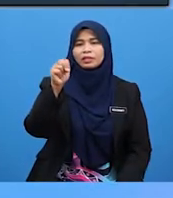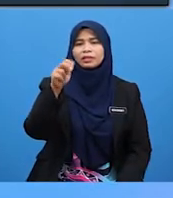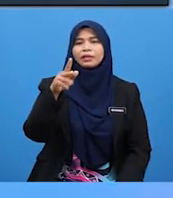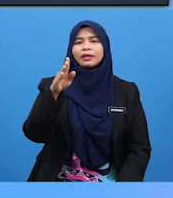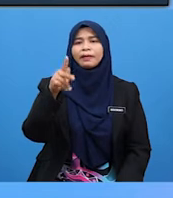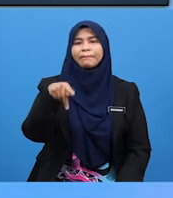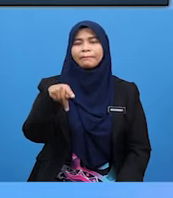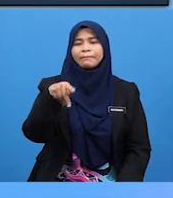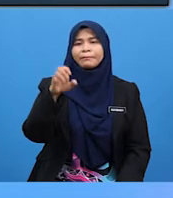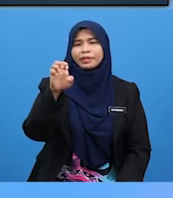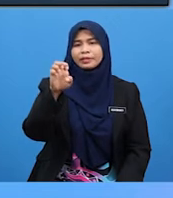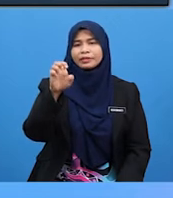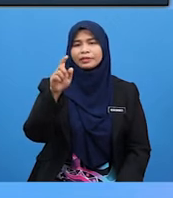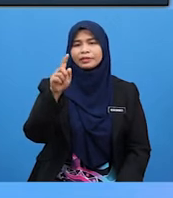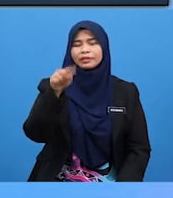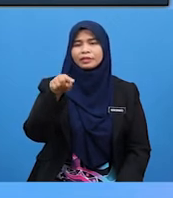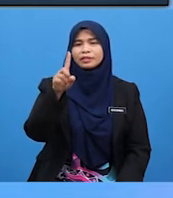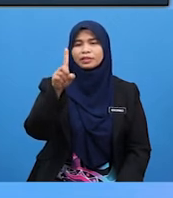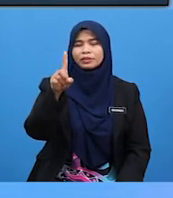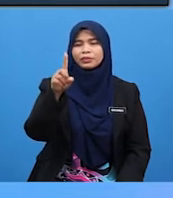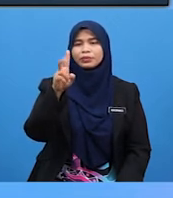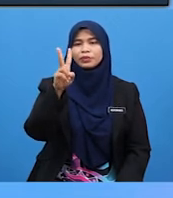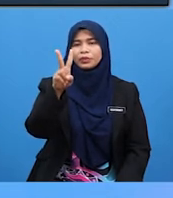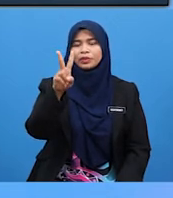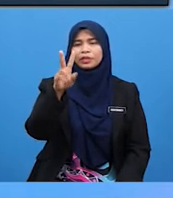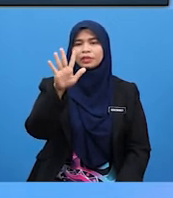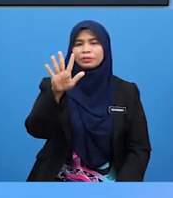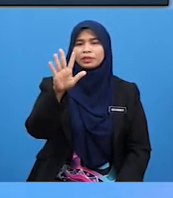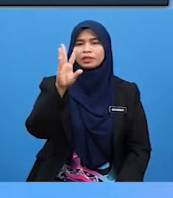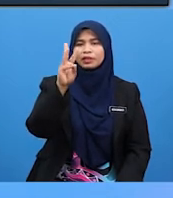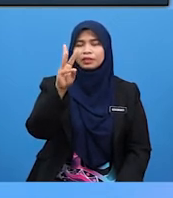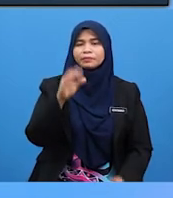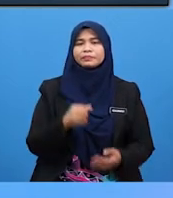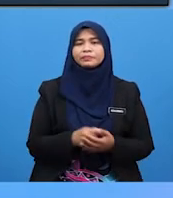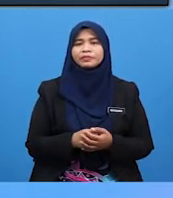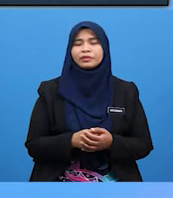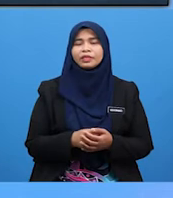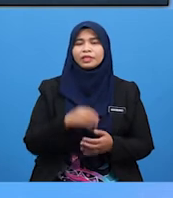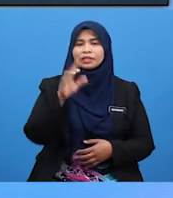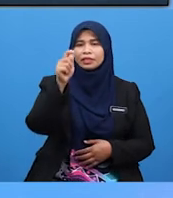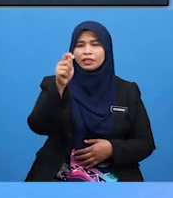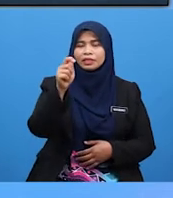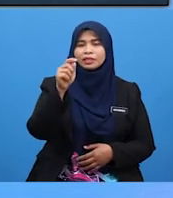.1245 T